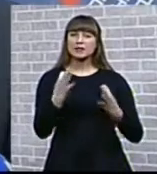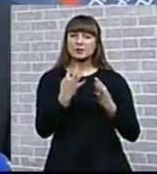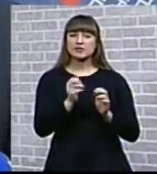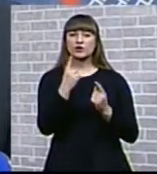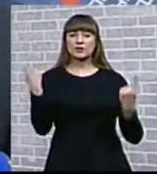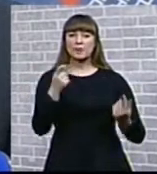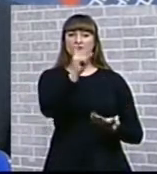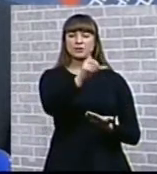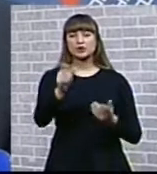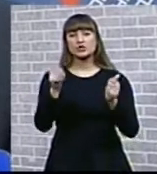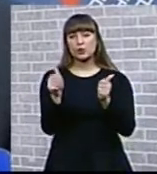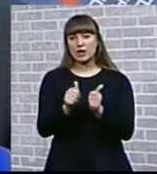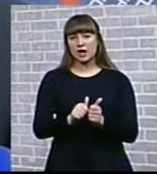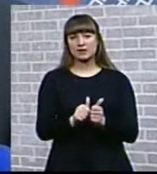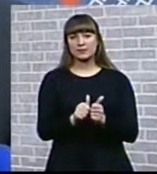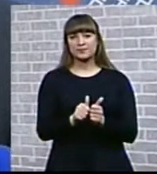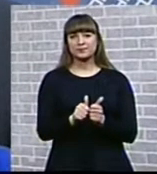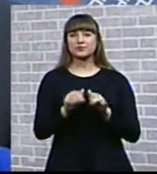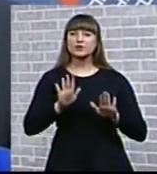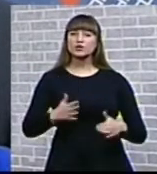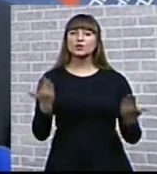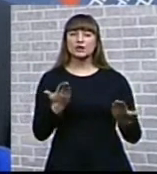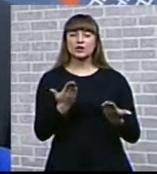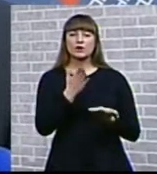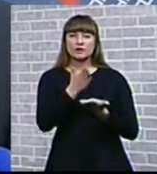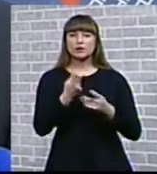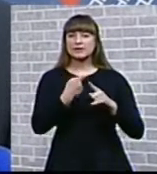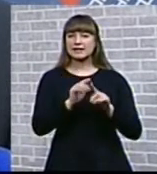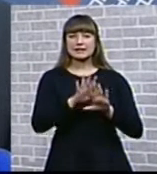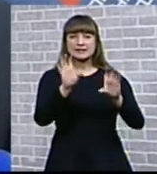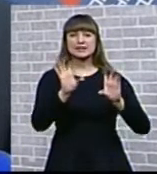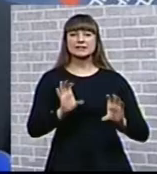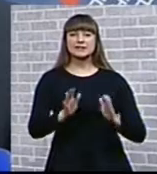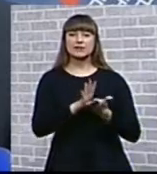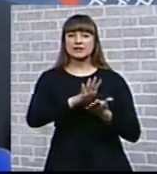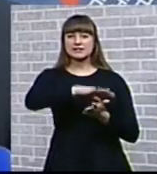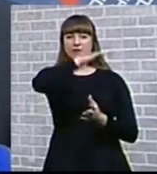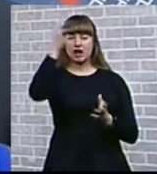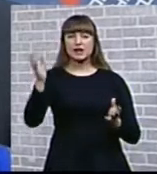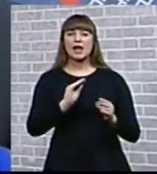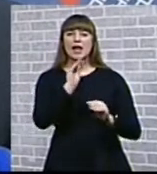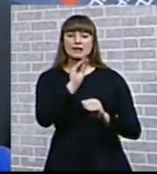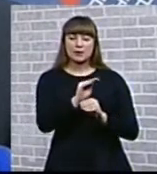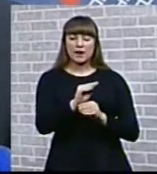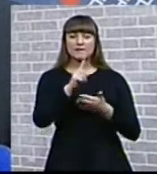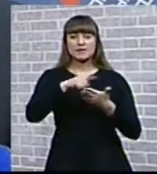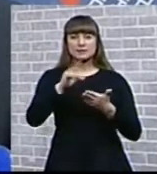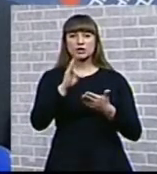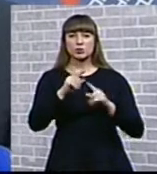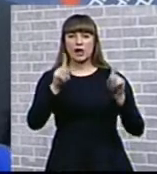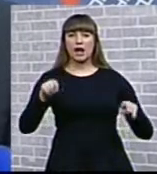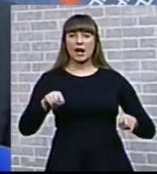с домом которого находится вот эта несанкционированная свалка, добавить отметку на карте.